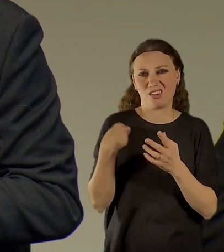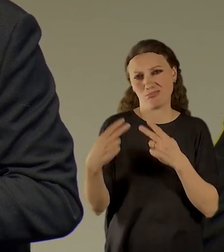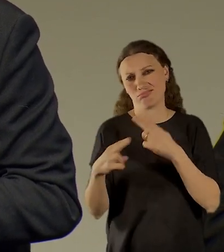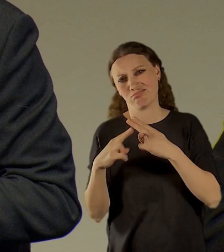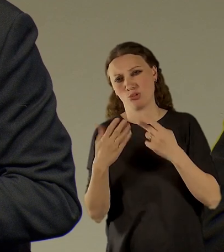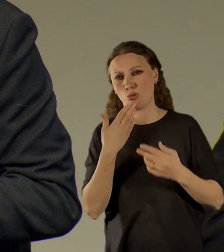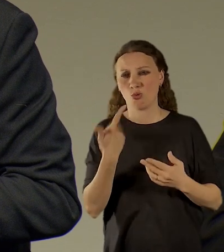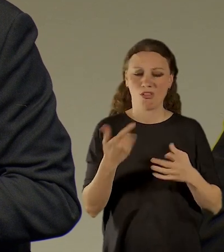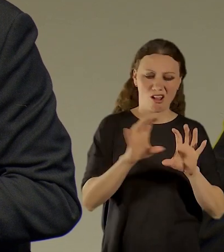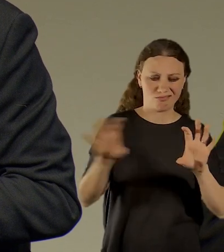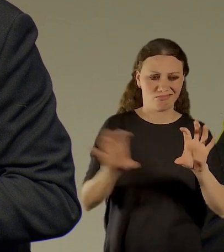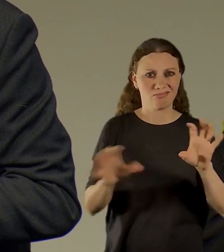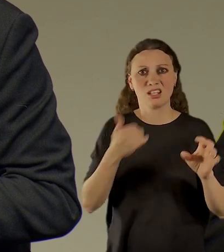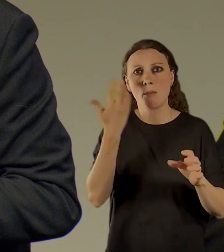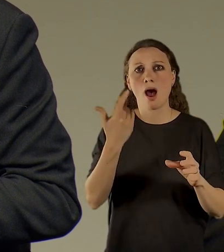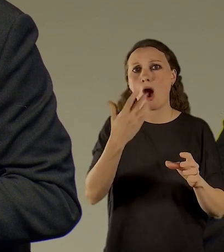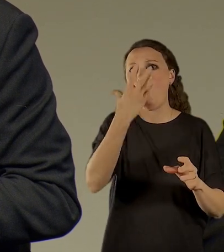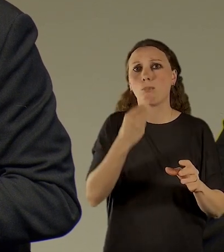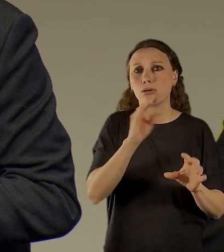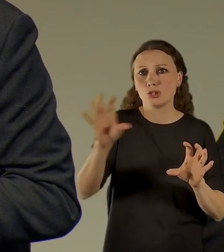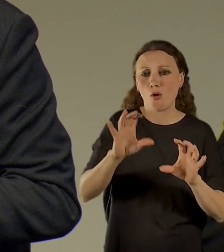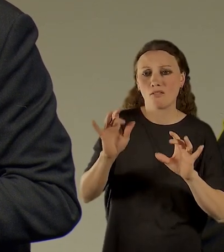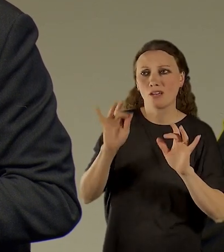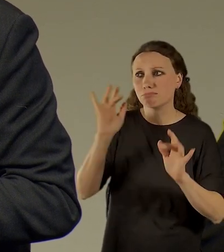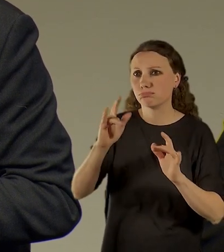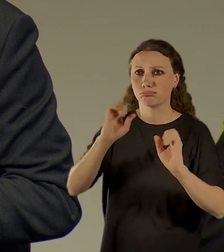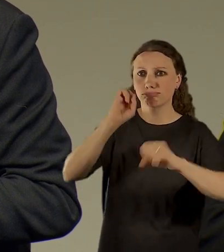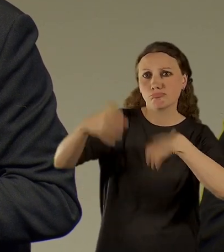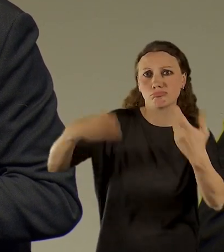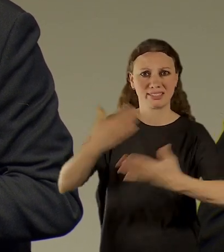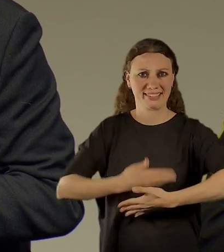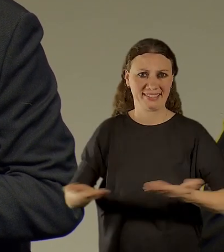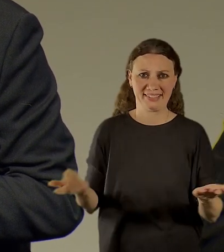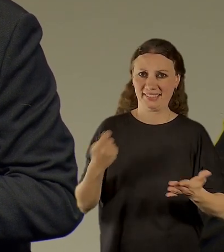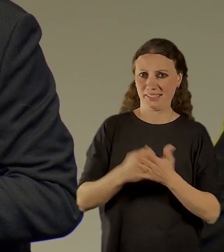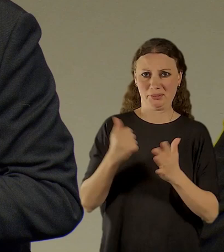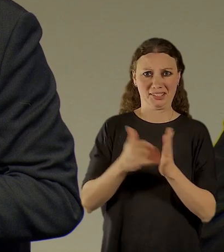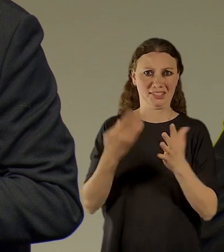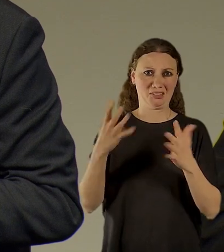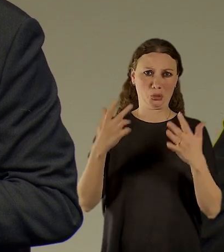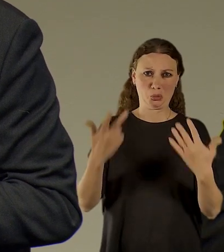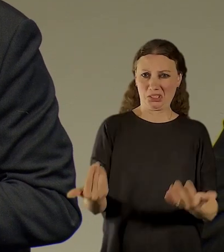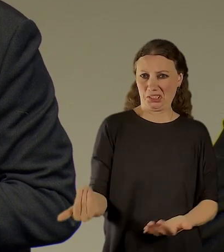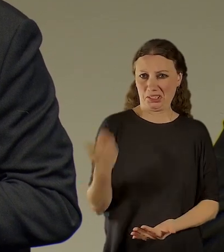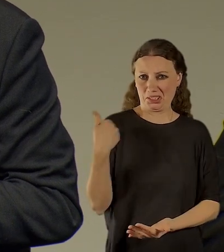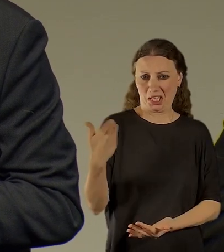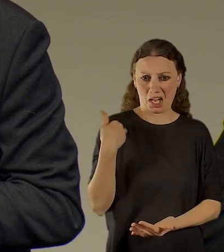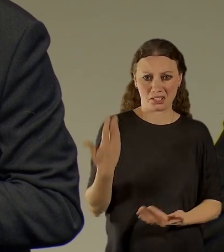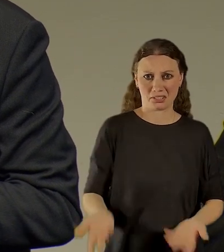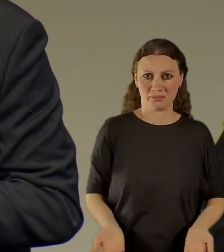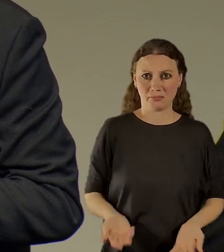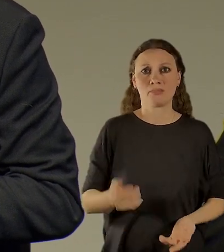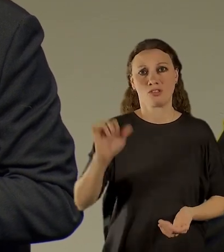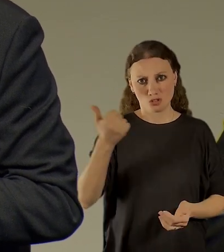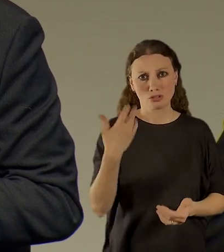Je to naprosto jako expozice z 80. let. Domeček, o kterém jsme